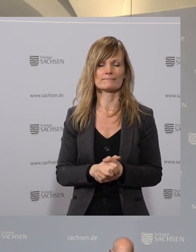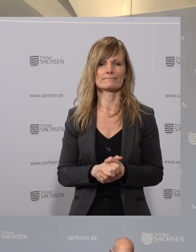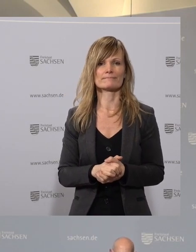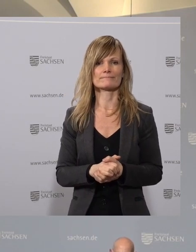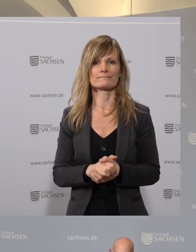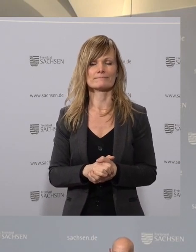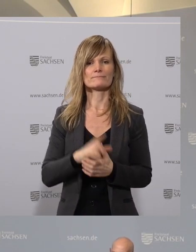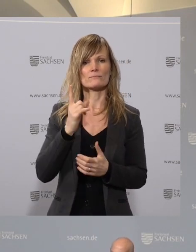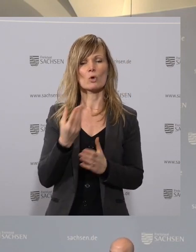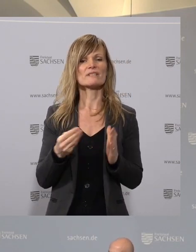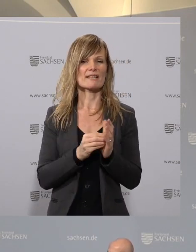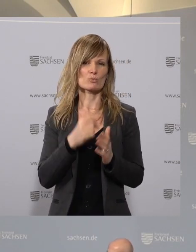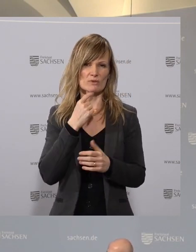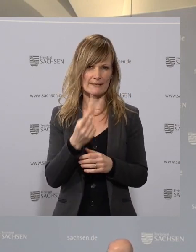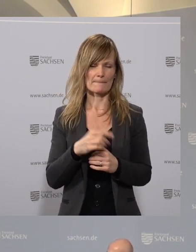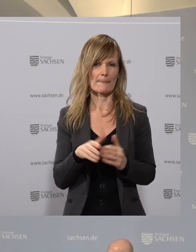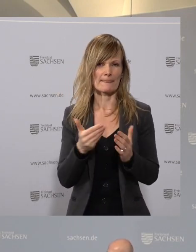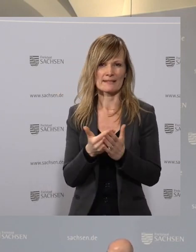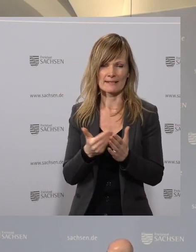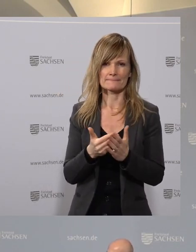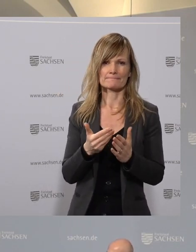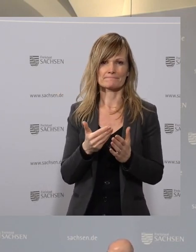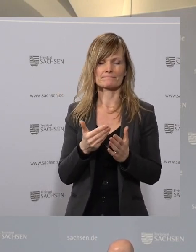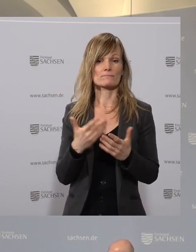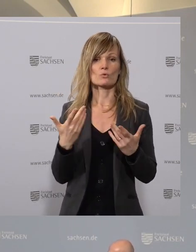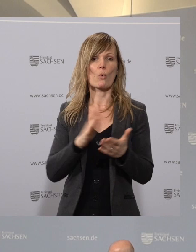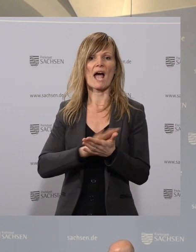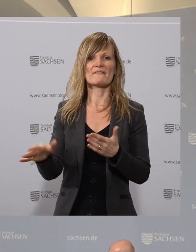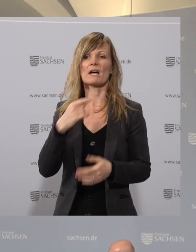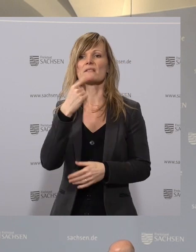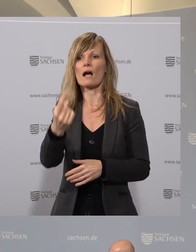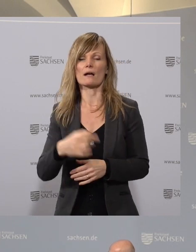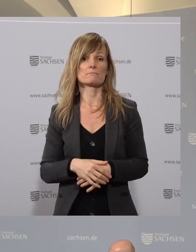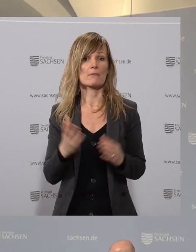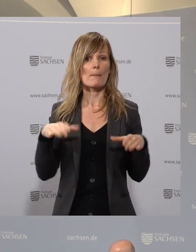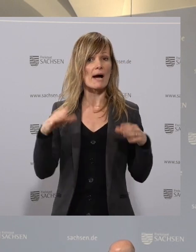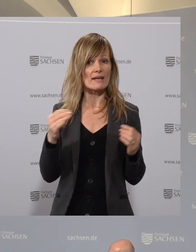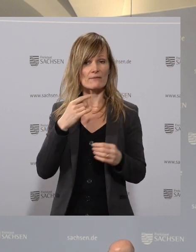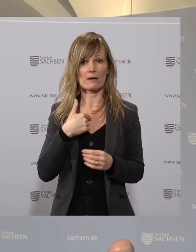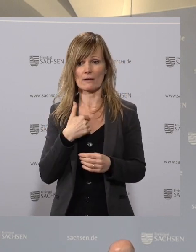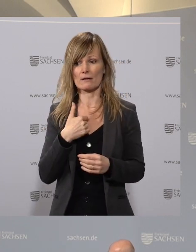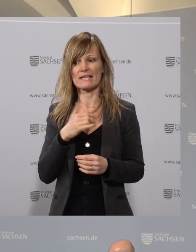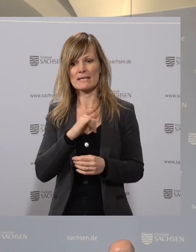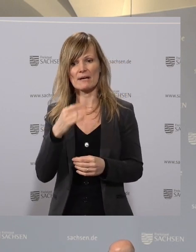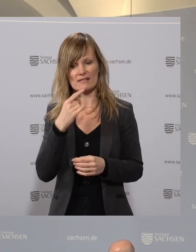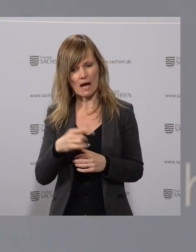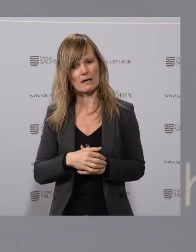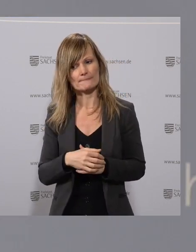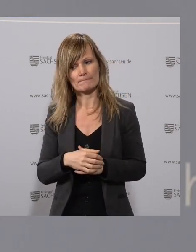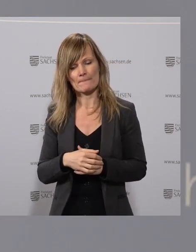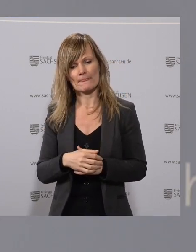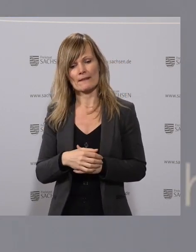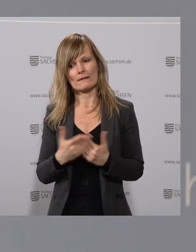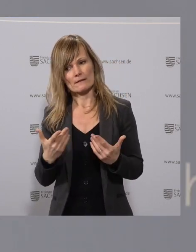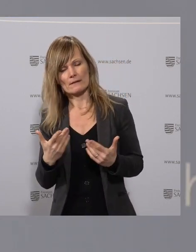Vielleicht das noch zur Ergänzung. Deswegen ist das nicht nur so plakativ gesagt, wenn ich eingangs meines Vortrags immer sage, es liegt jetzt auch ein bisschen an